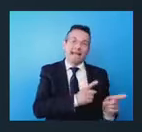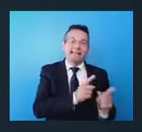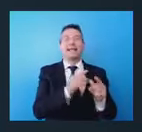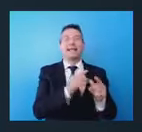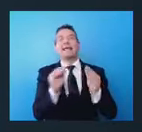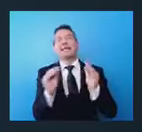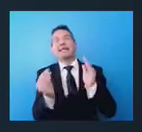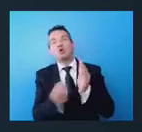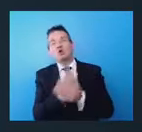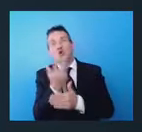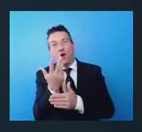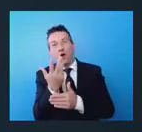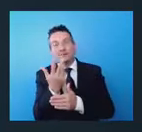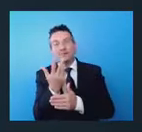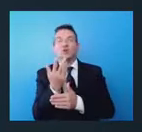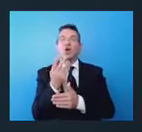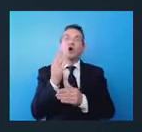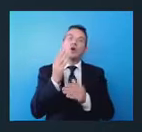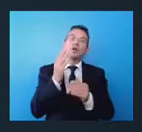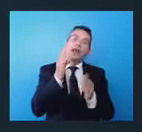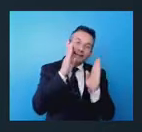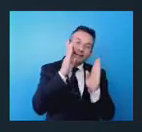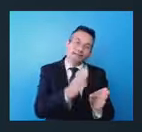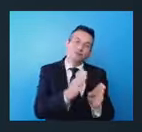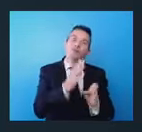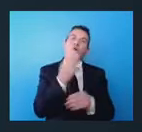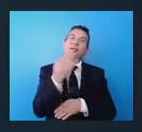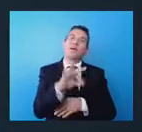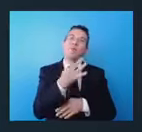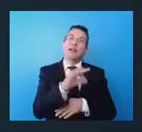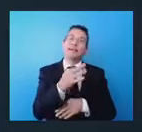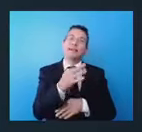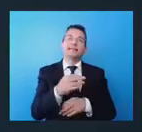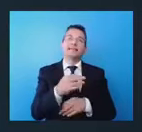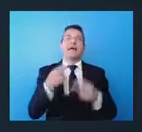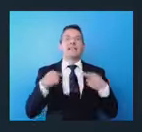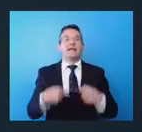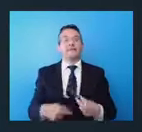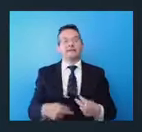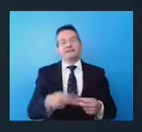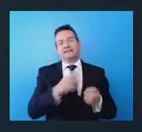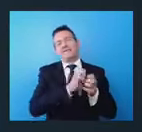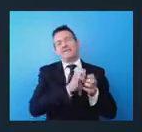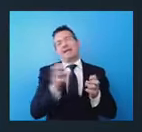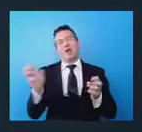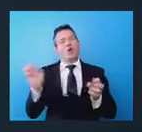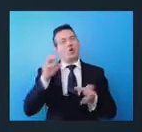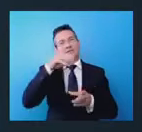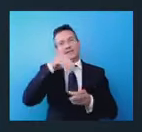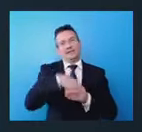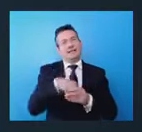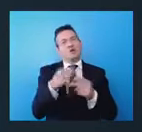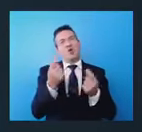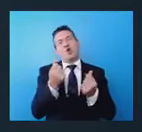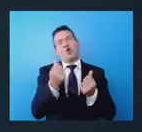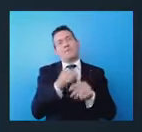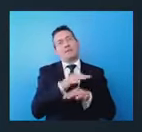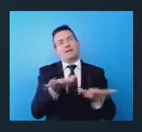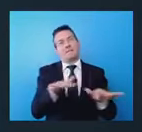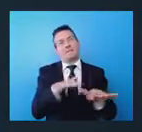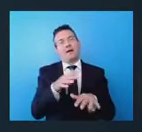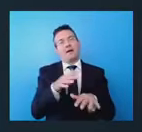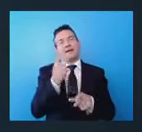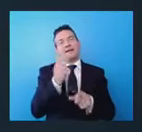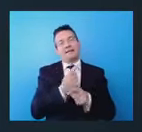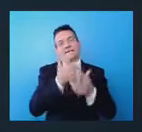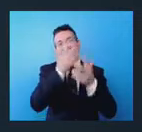'è anche l'attenzione alla qualità della vita, ci sono tantissime cose che noi vogliamo interpretare in modo corretto per concorrere a una